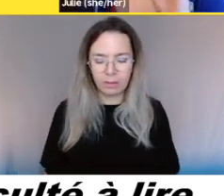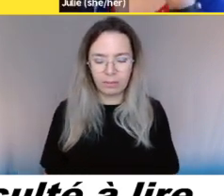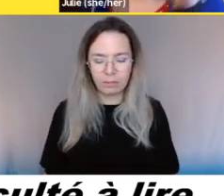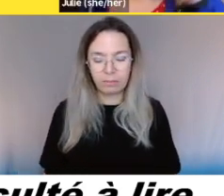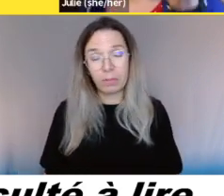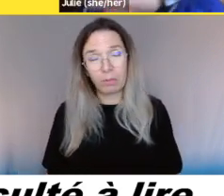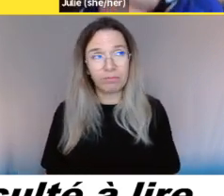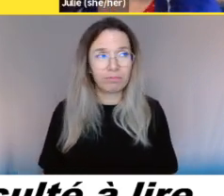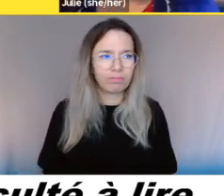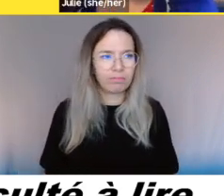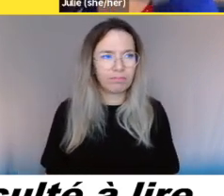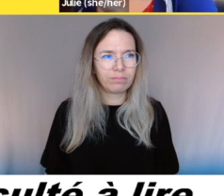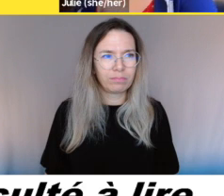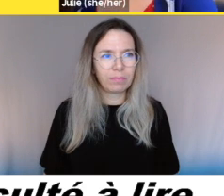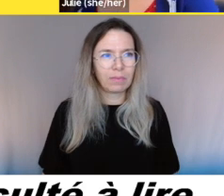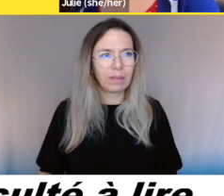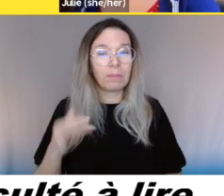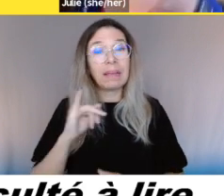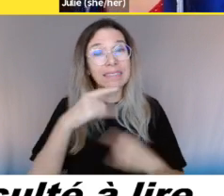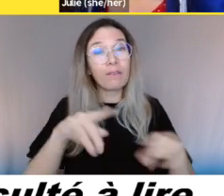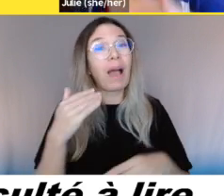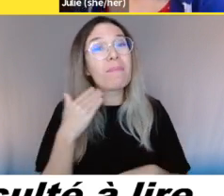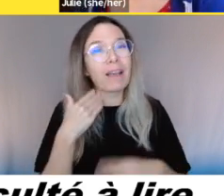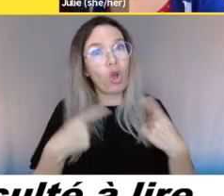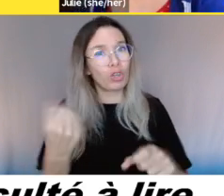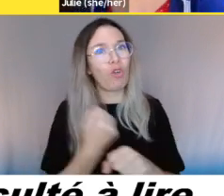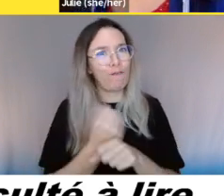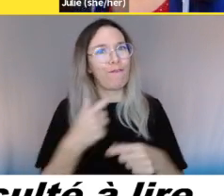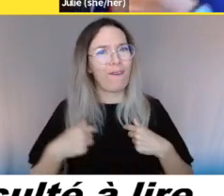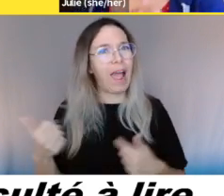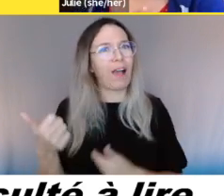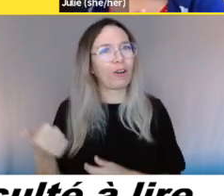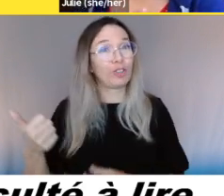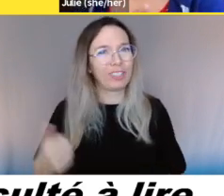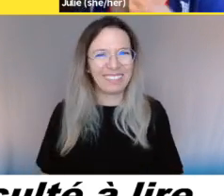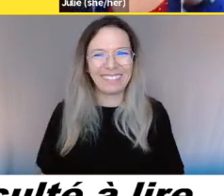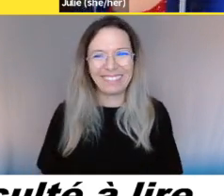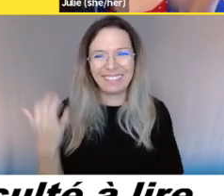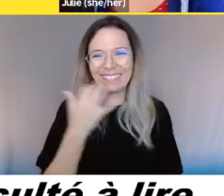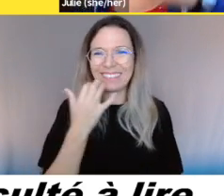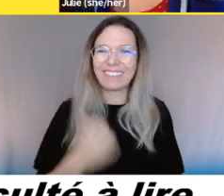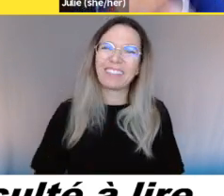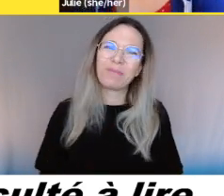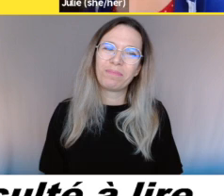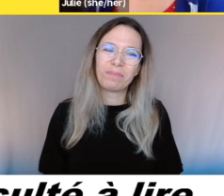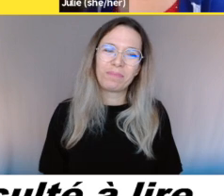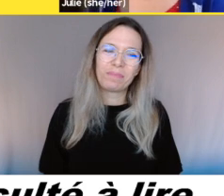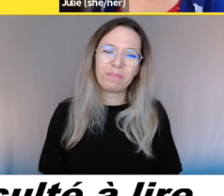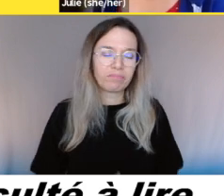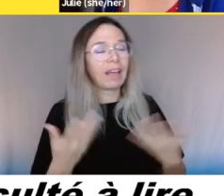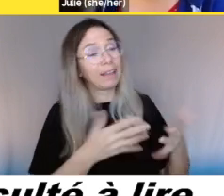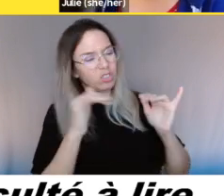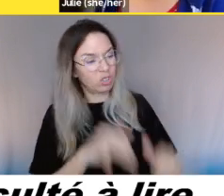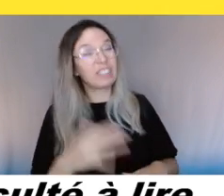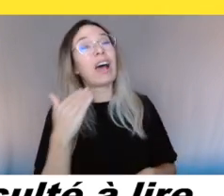même si on n'inclut pas toutes les notes dans la plainte même, juste pour avoir cette information qu'on nous mette avec les noms, les dates,